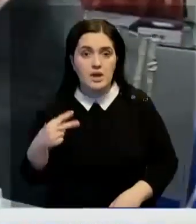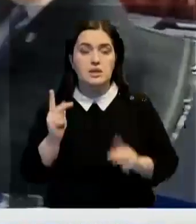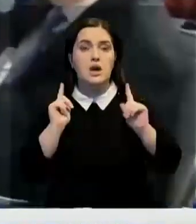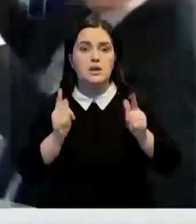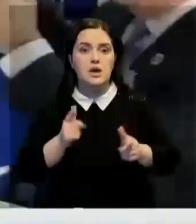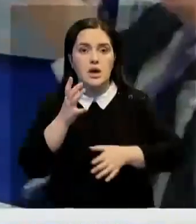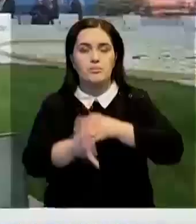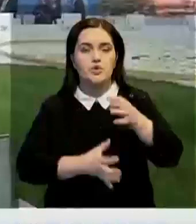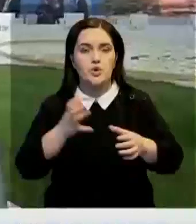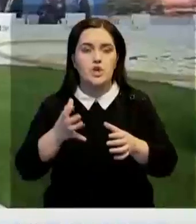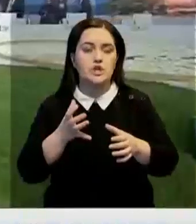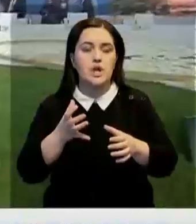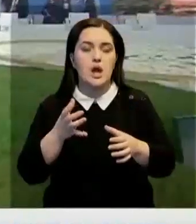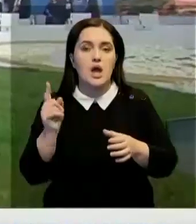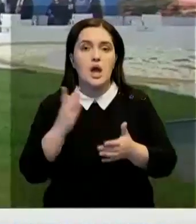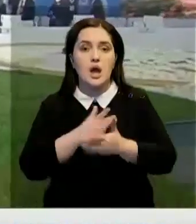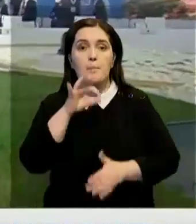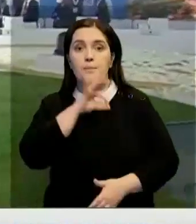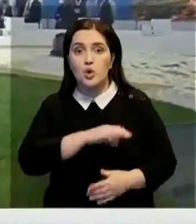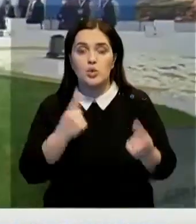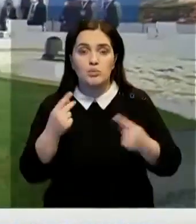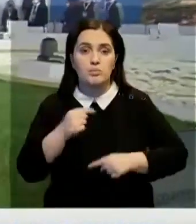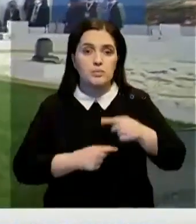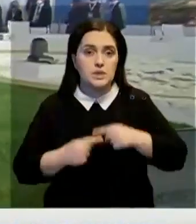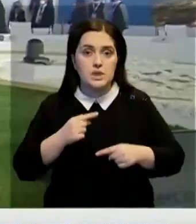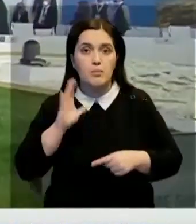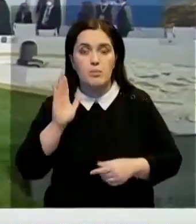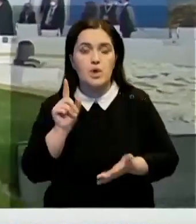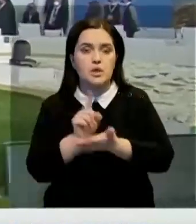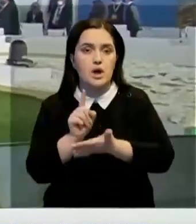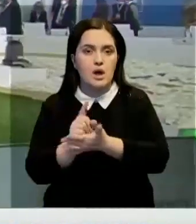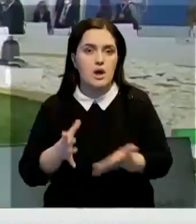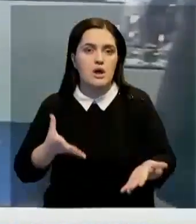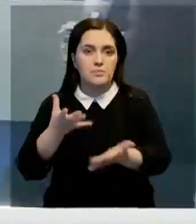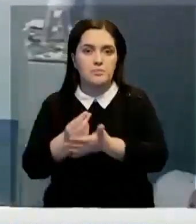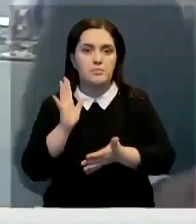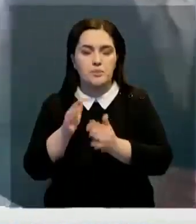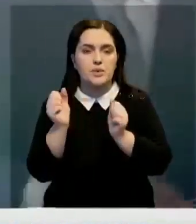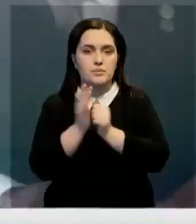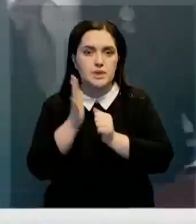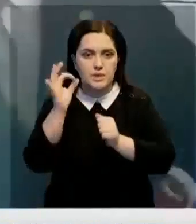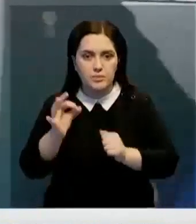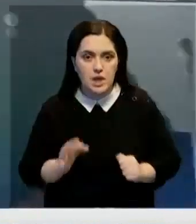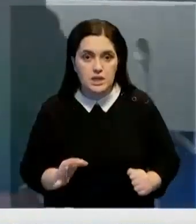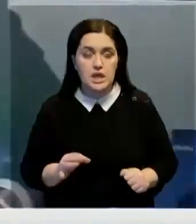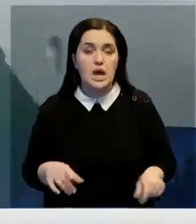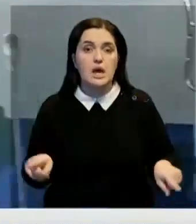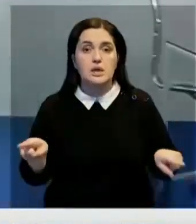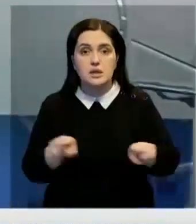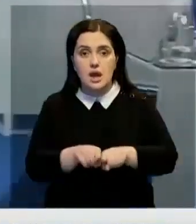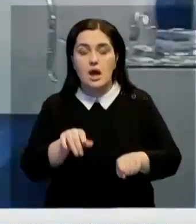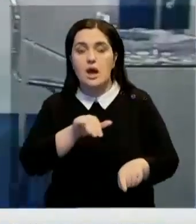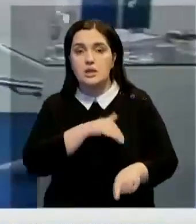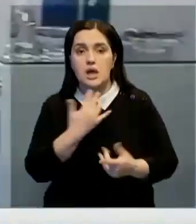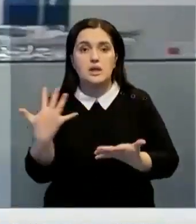соглашение, согласно которому прибыль крупного бизнеса будет облагаться налогом не менее 15%. Таким образом, они